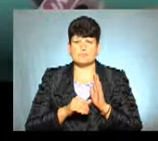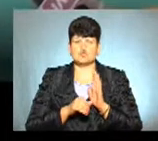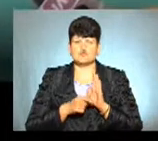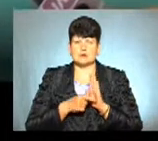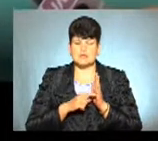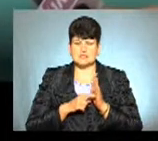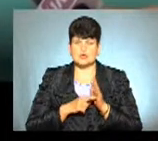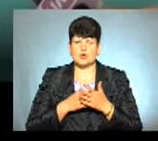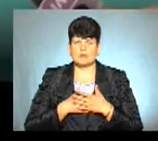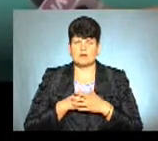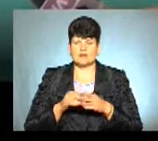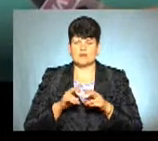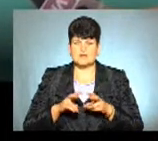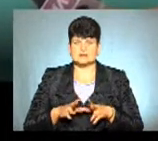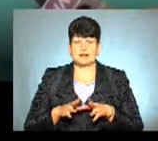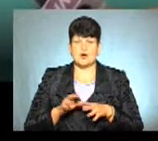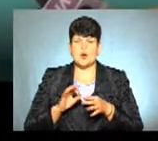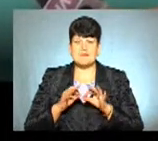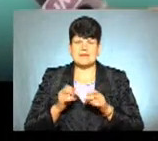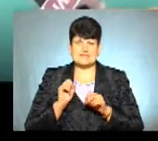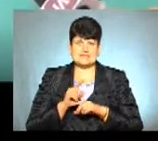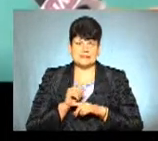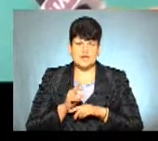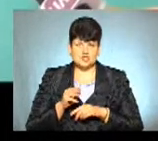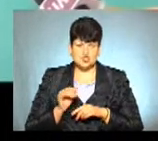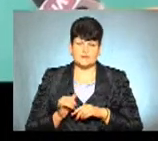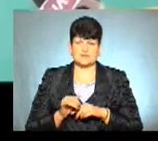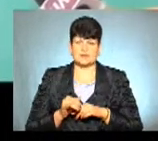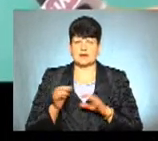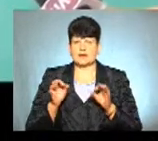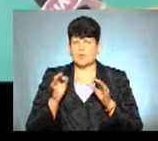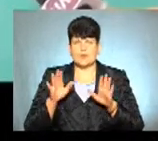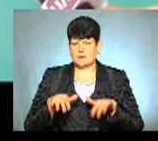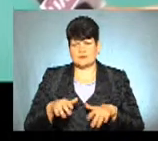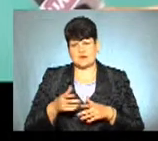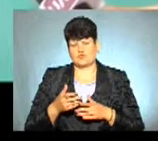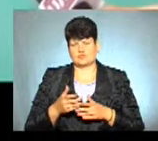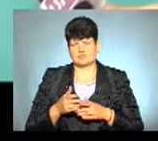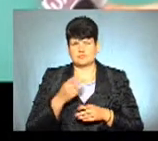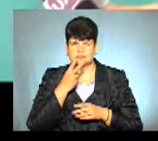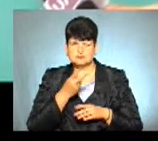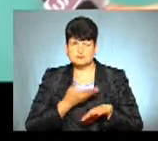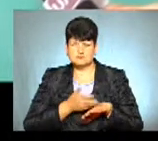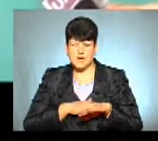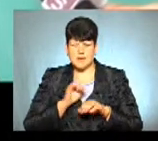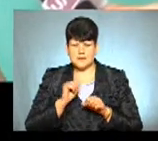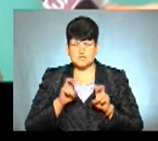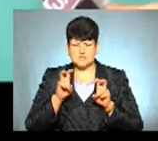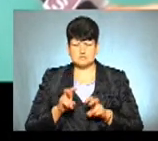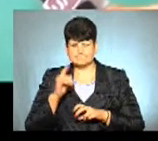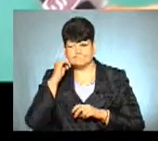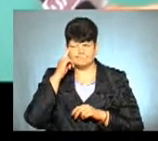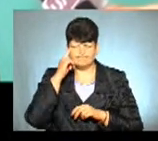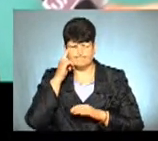олімпіадні задачі, логічні задачі. Ніколи не впускав руку перед важкими. Він міг думати весь урок над якоюсь